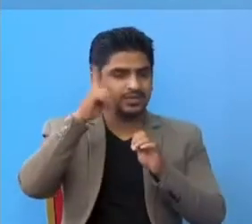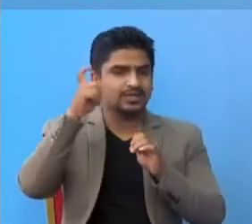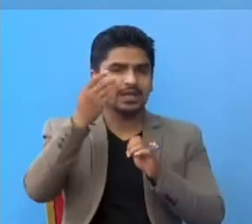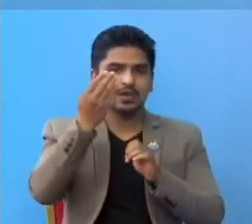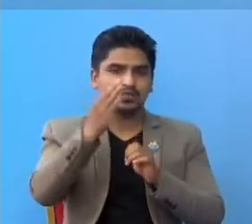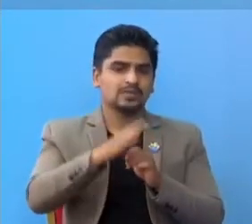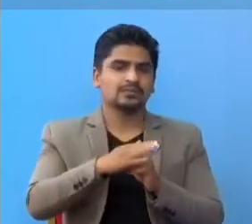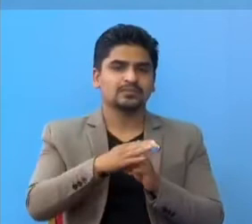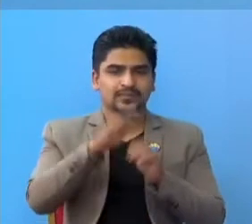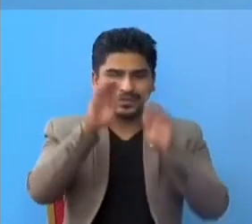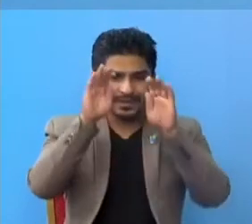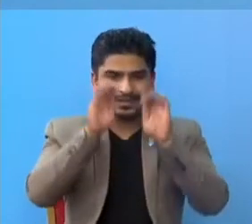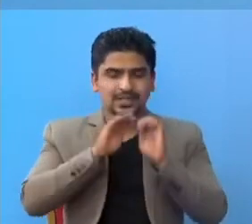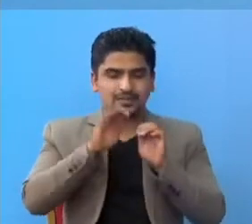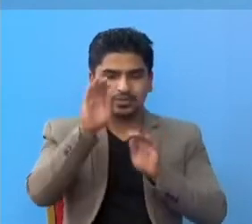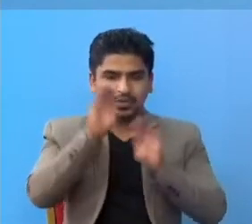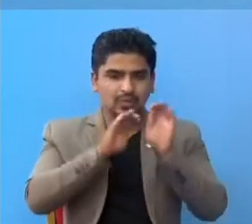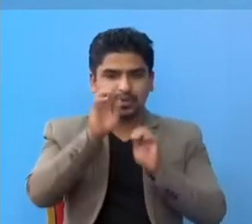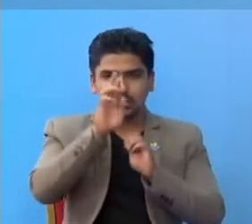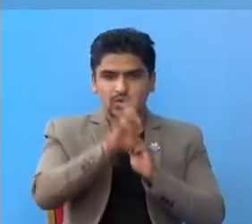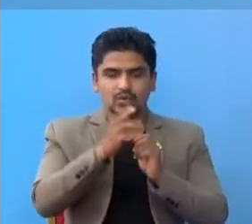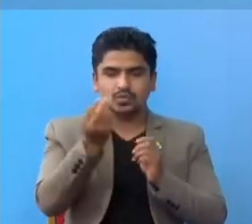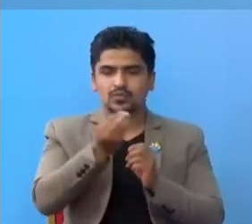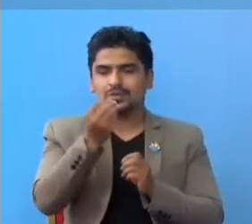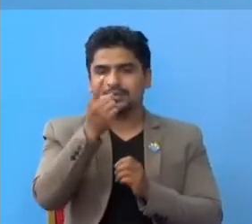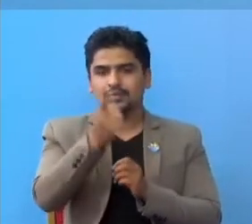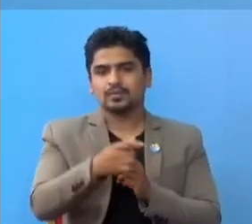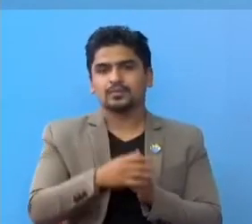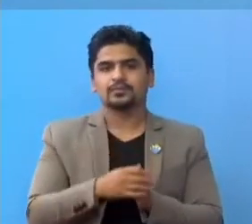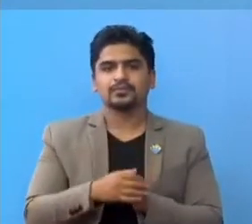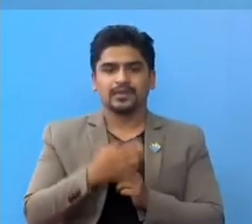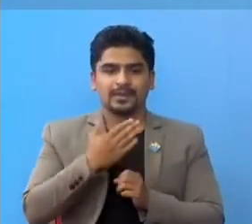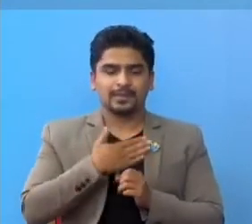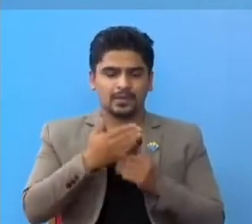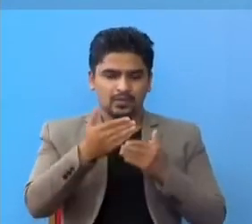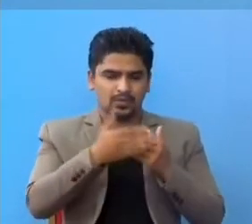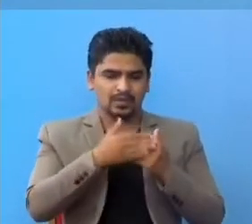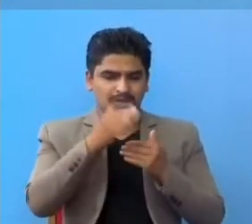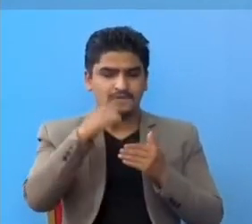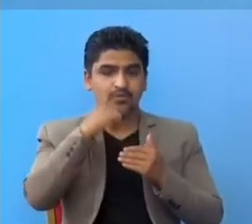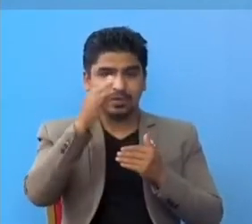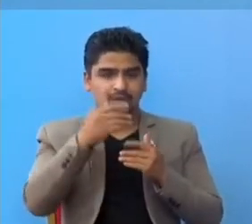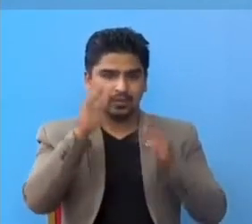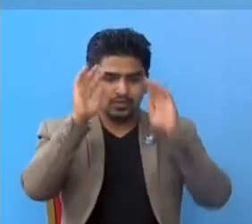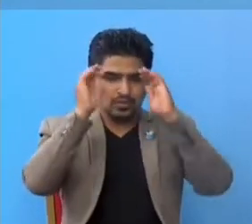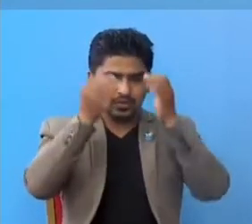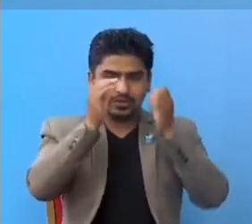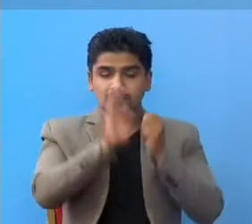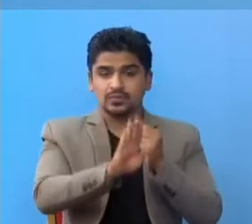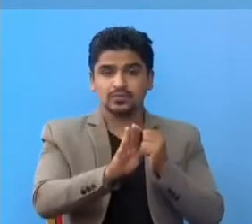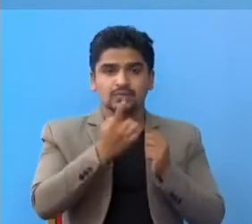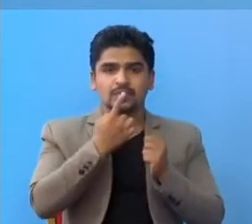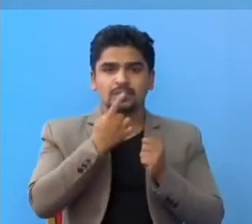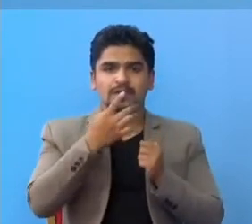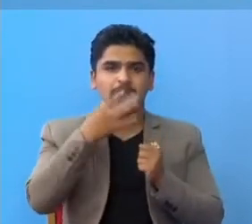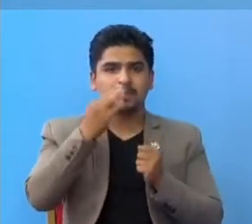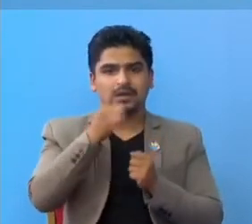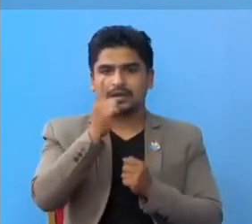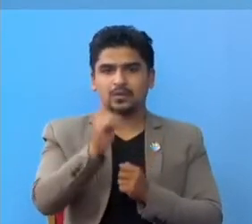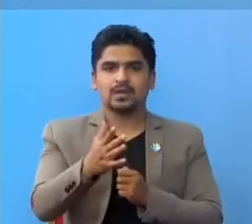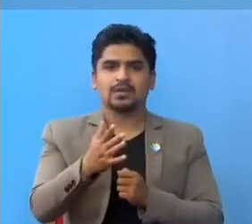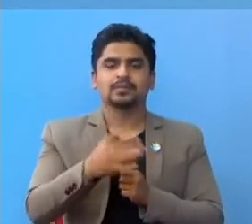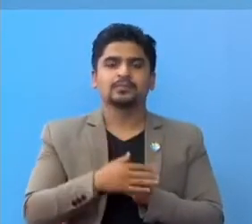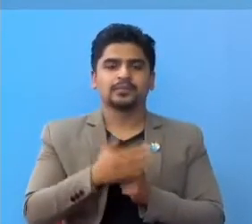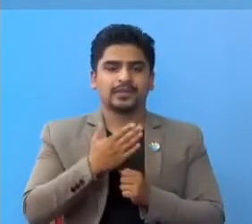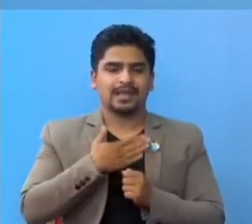चा, चासोर सरक्वार रहनू सवाविक पनियो, मेरो नजिक नाउदेएमा मसुर चिछू बनने पक्कई होई ना,